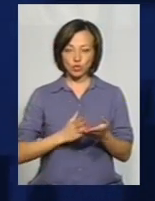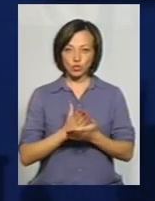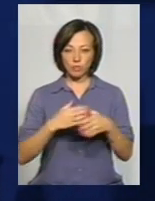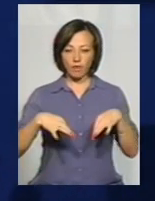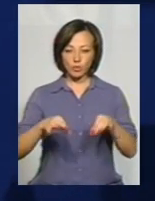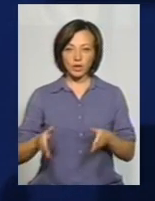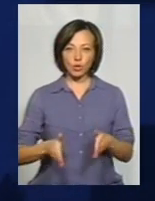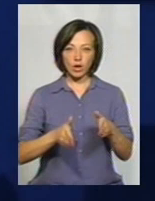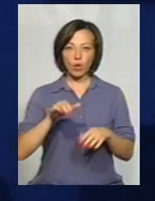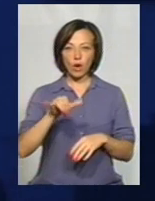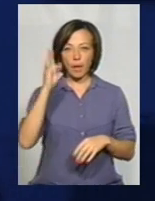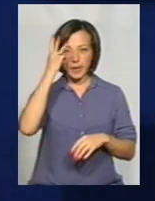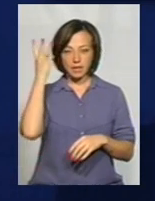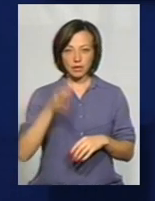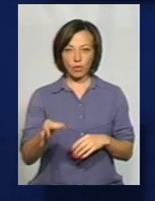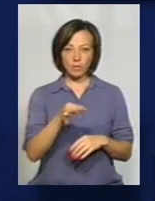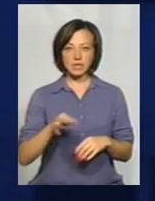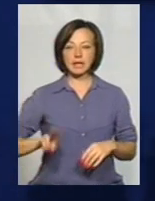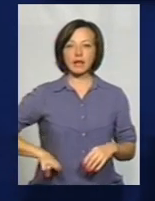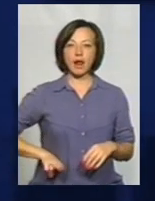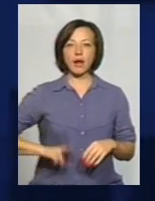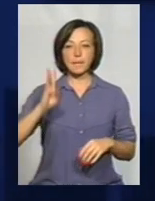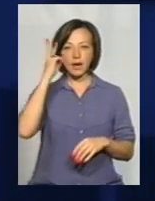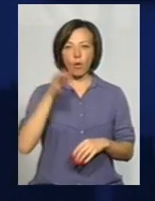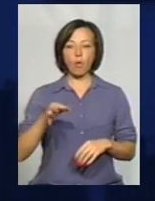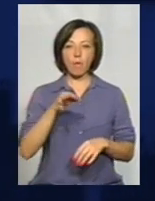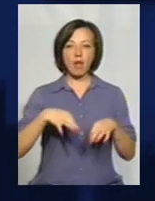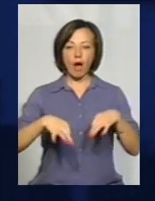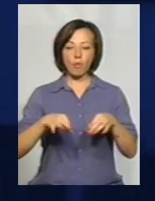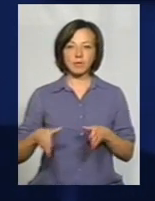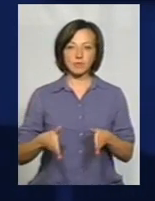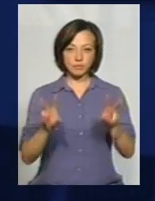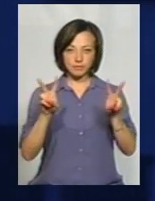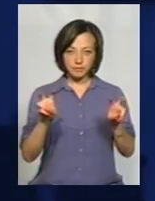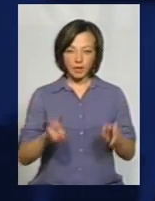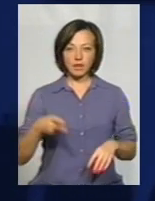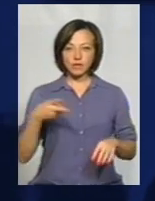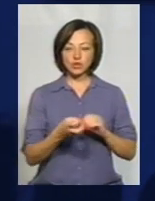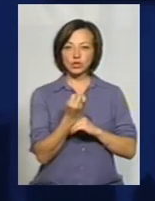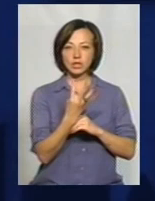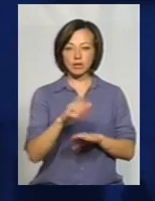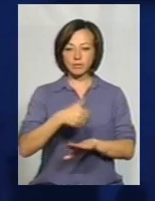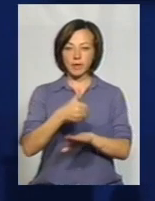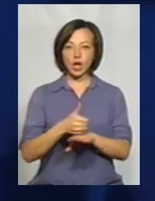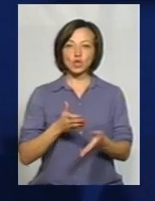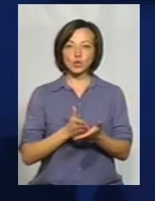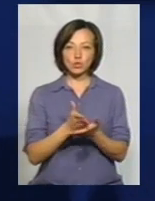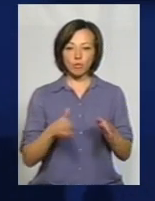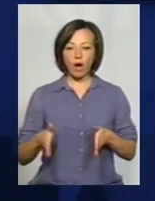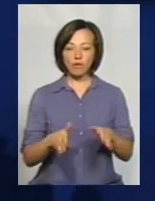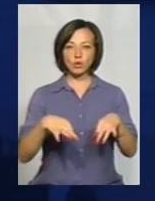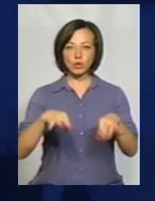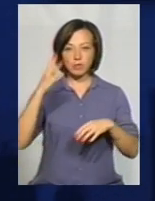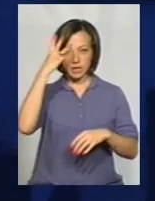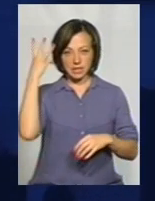автомобільних доріг у Хмельницькій області. Директором Хмельницьк-Обл-Автодору. З 2014-го очолює службу автодоріг у